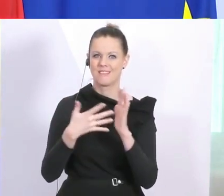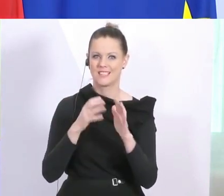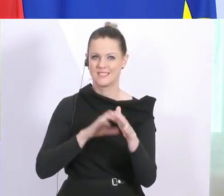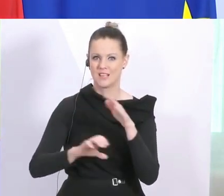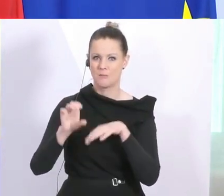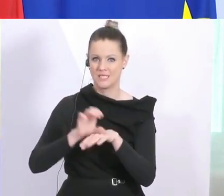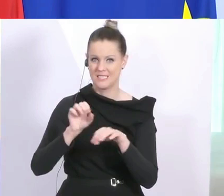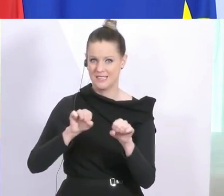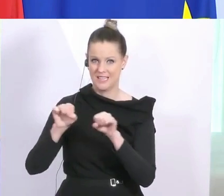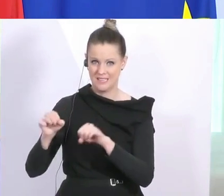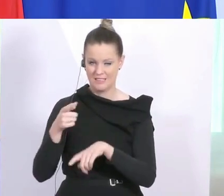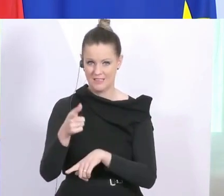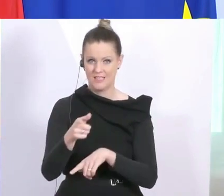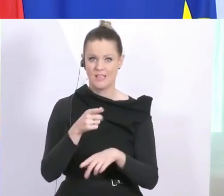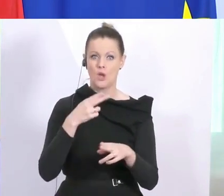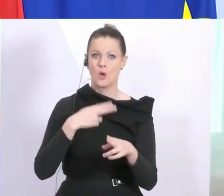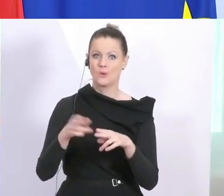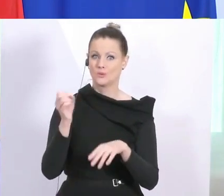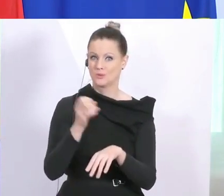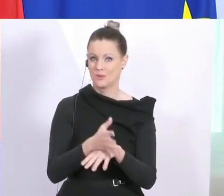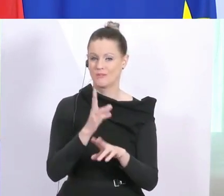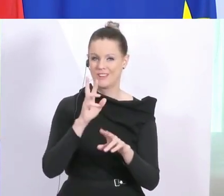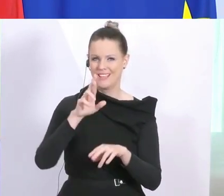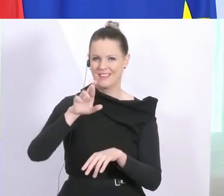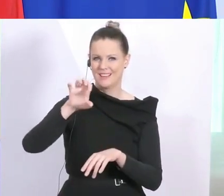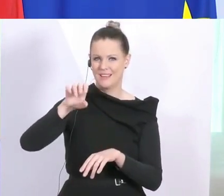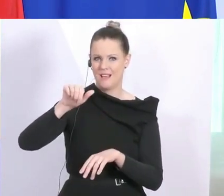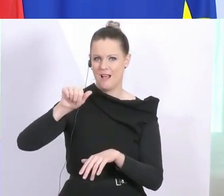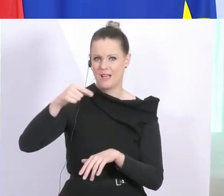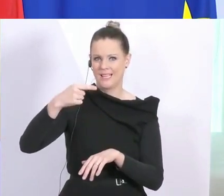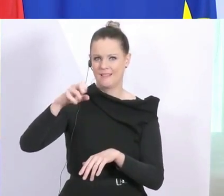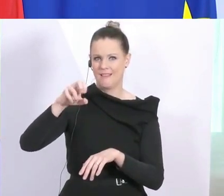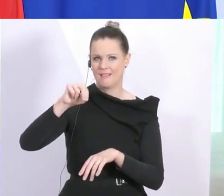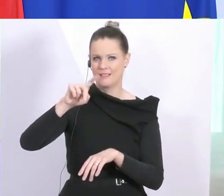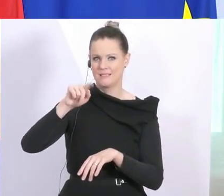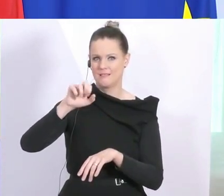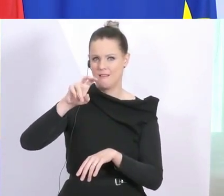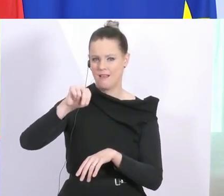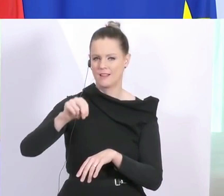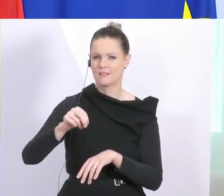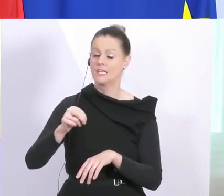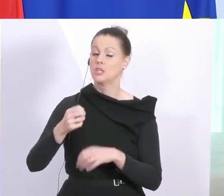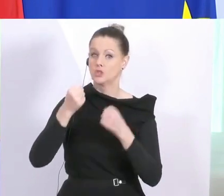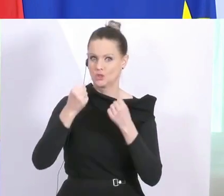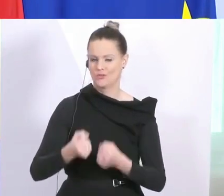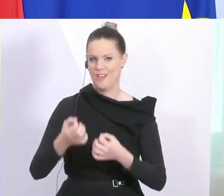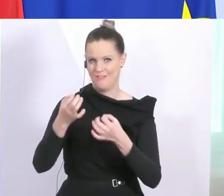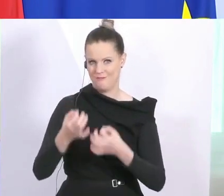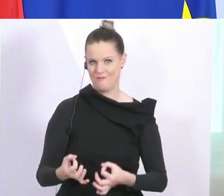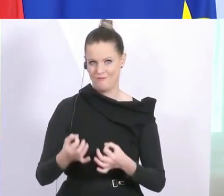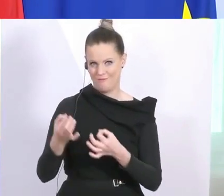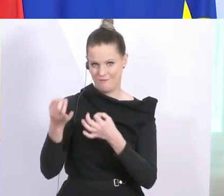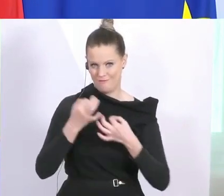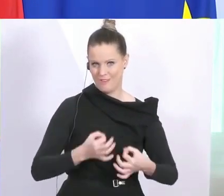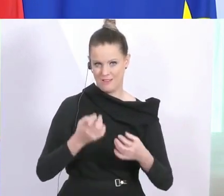Reagenzien, von denen Sie gesprochen haben, sind schwer zu bekommen. Und es wird in Österreich gerade wirklich mit vereinten Kräften, und da möchte ich